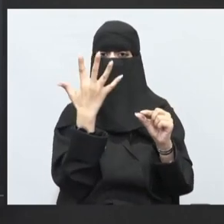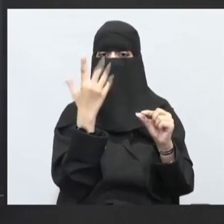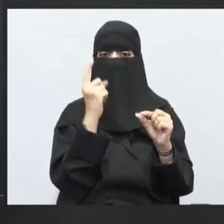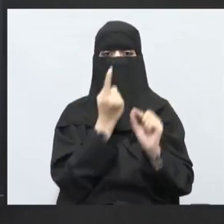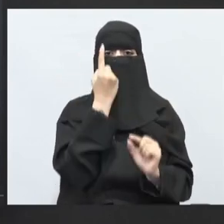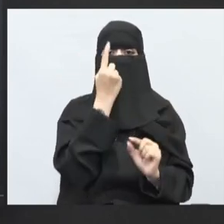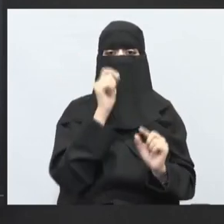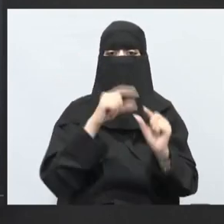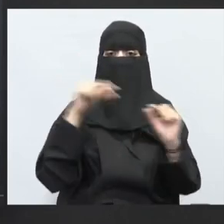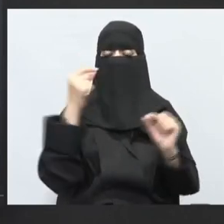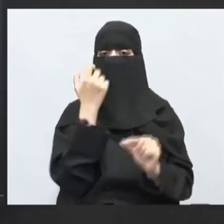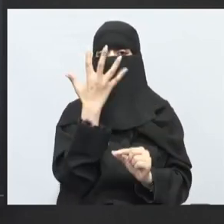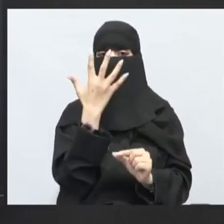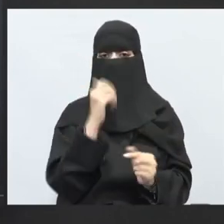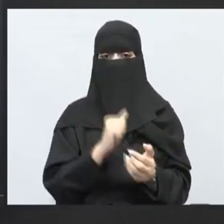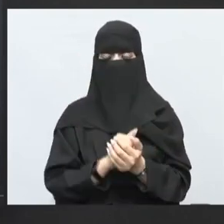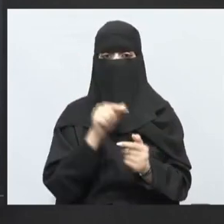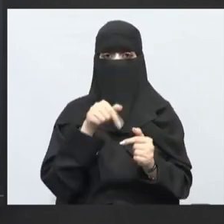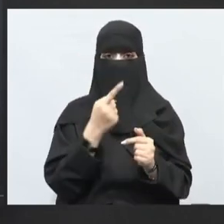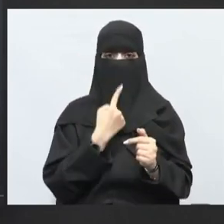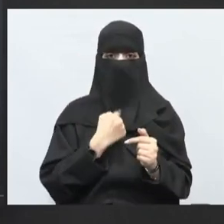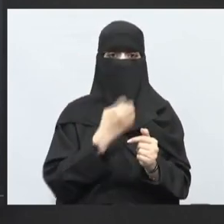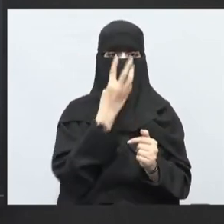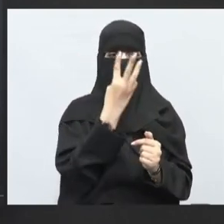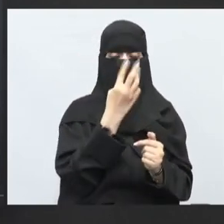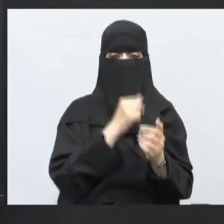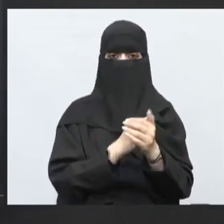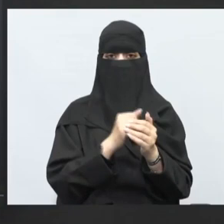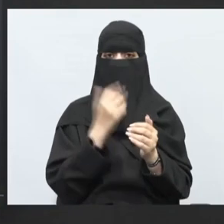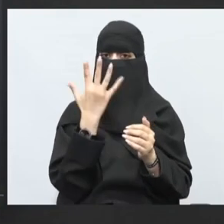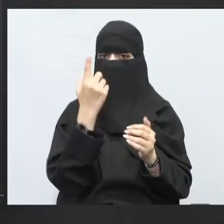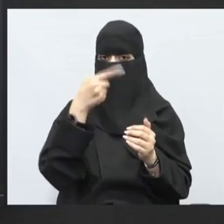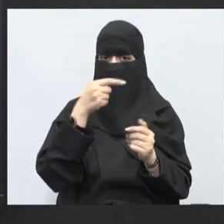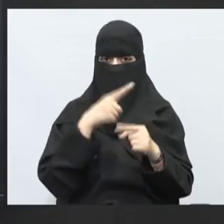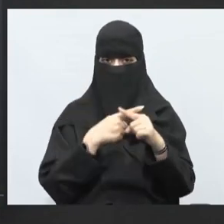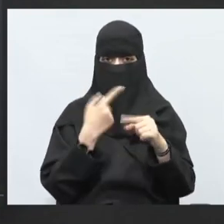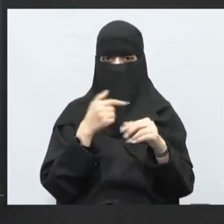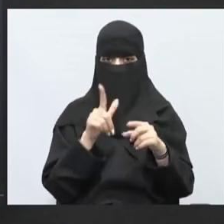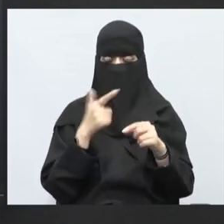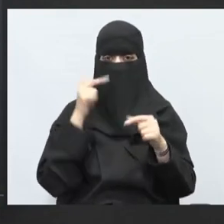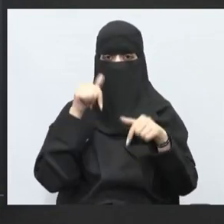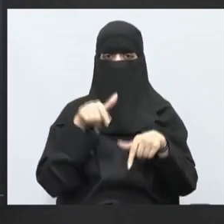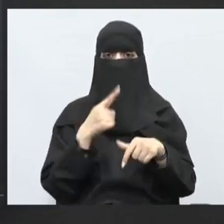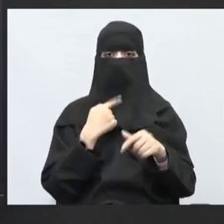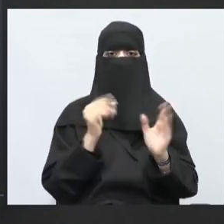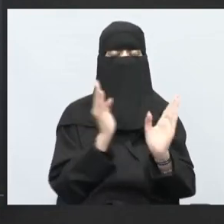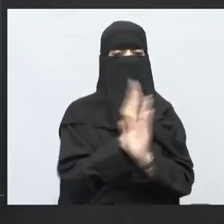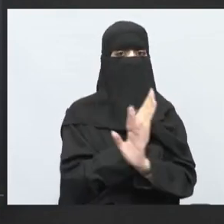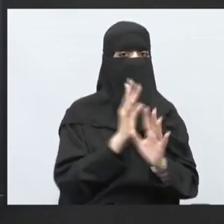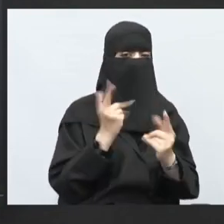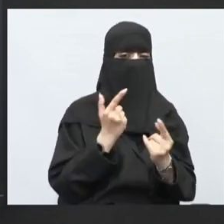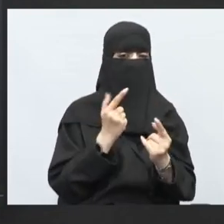الواحد خمسة ريال تمام؟ أبغى ثلاثة قلم خمسة عشر ضرب صح ولا؟ طيب وانت الآن تحي العكسية